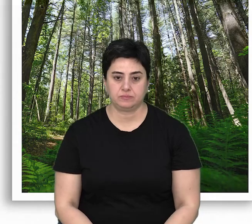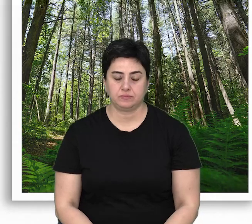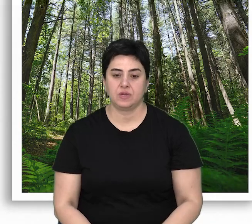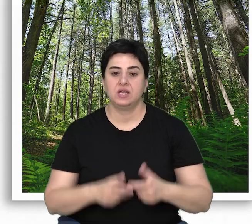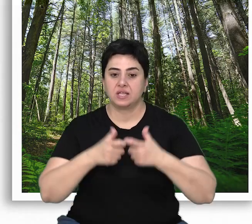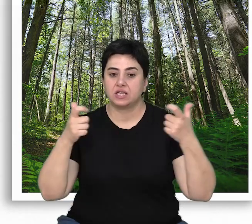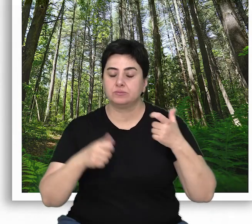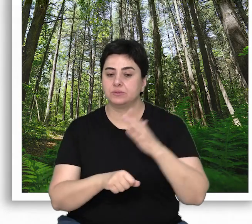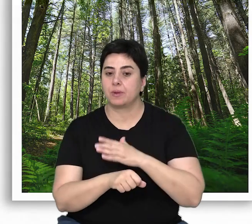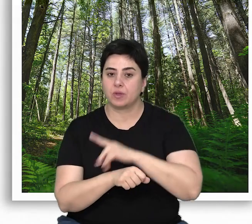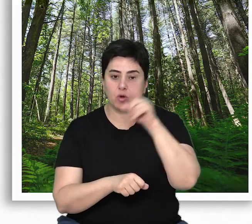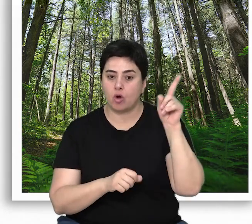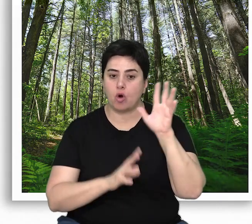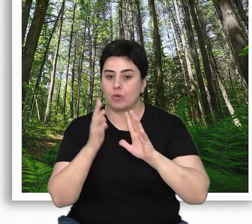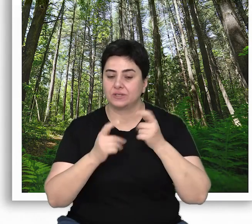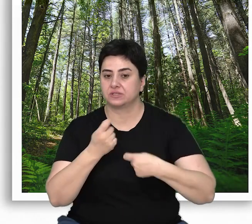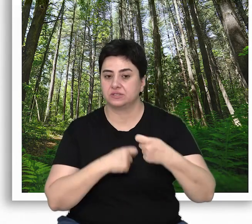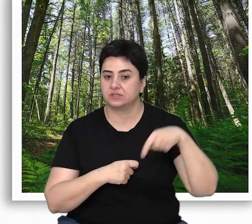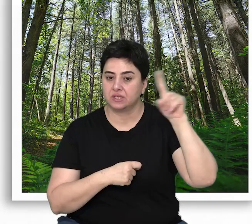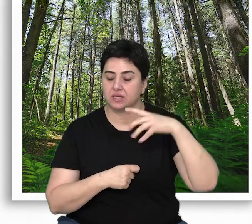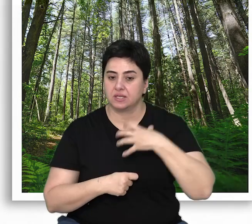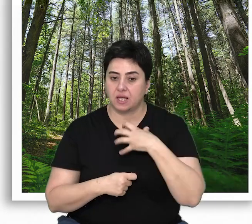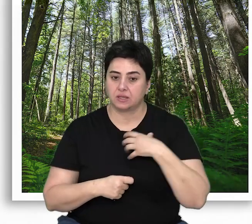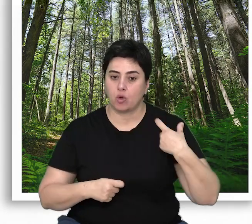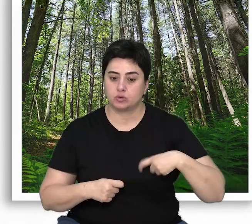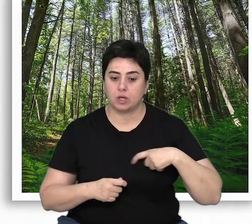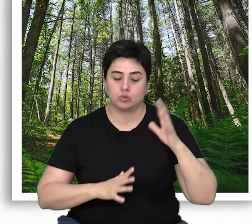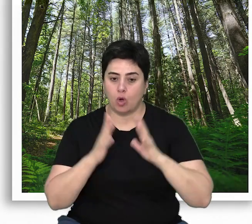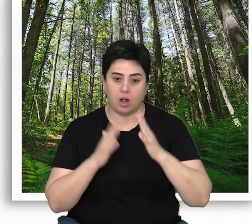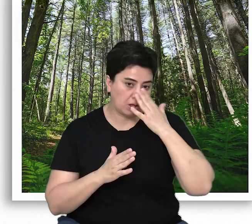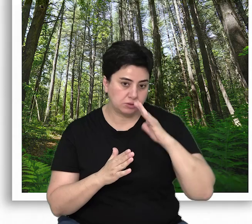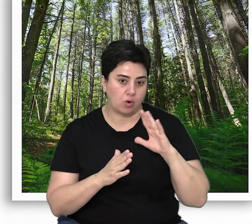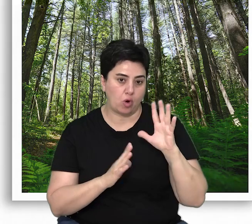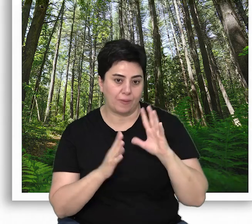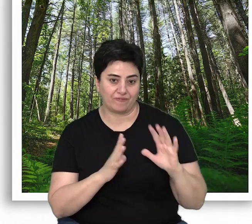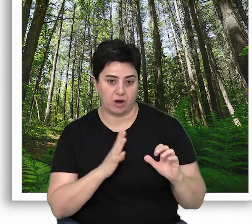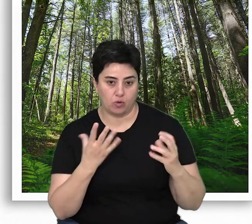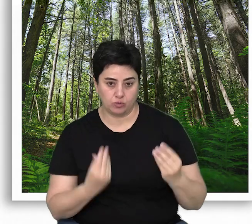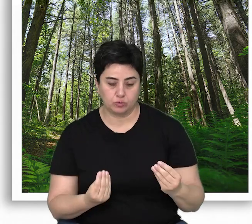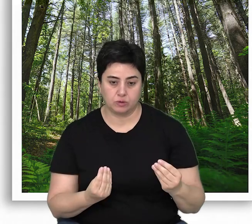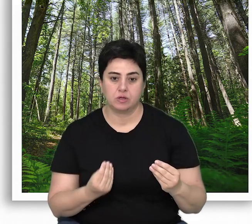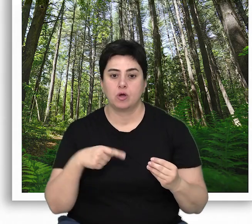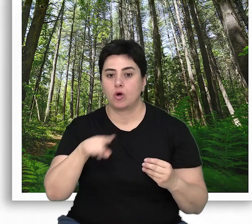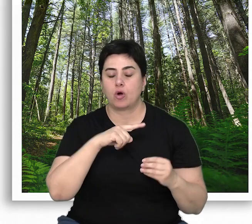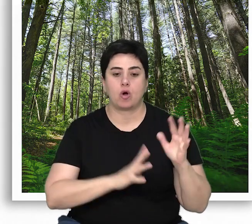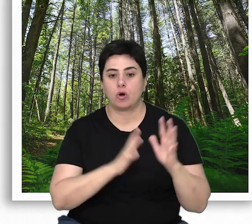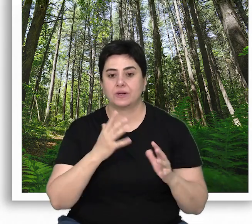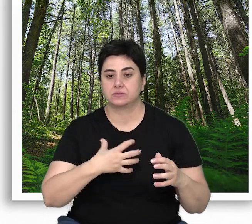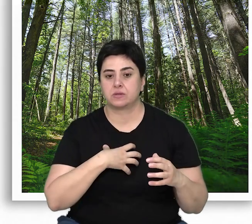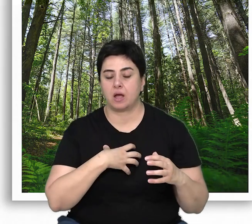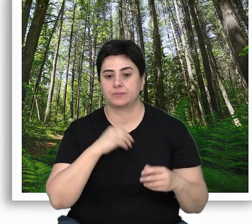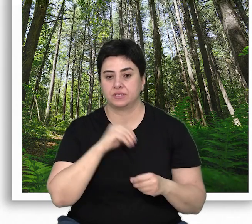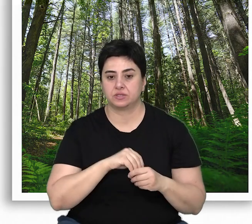Gelişmiş ülkelerin ormancılık şirketlerinin bile kendi özel doğal yaşlı ormanlarının var olduğunu ve bu